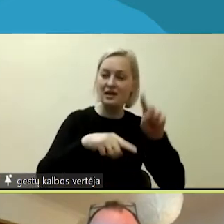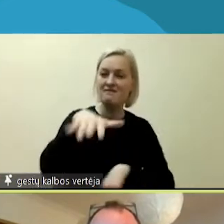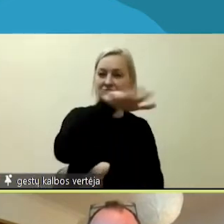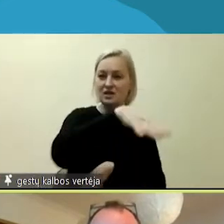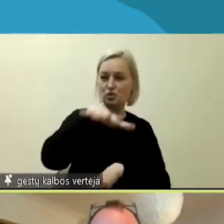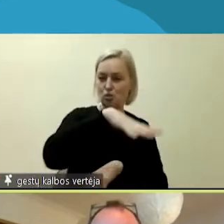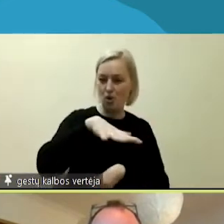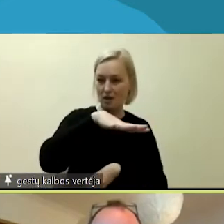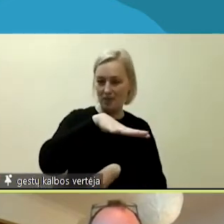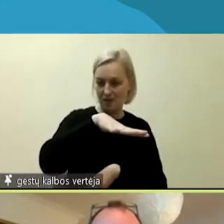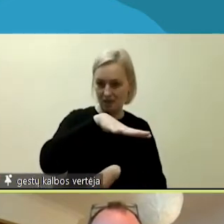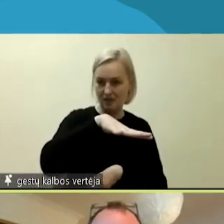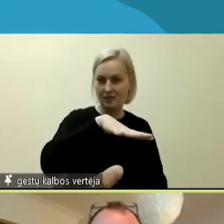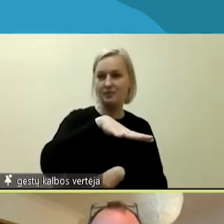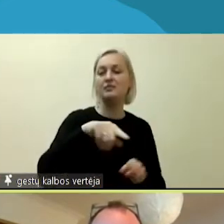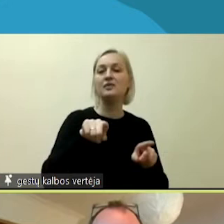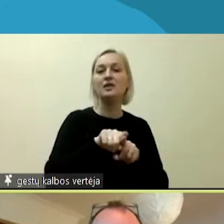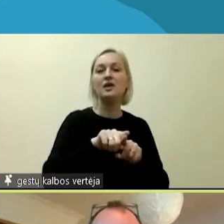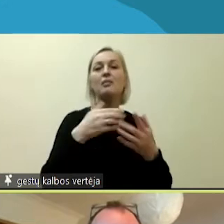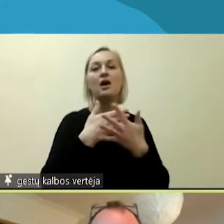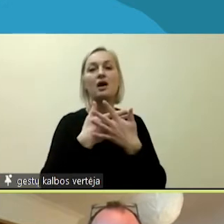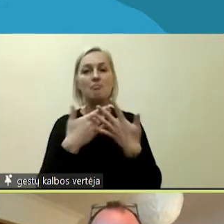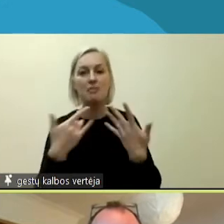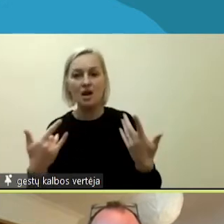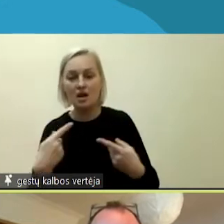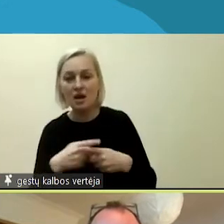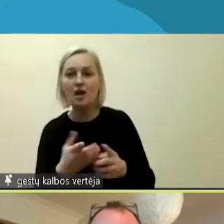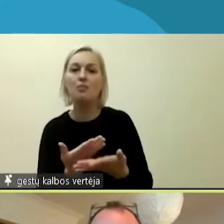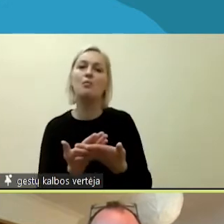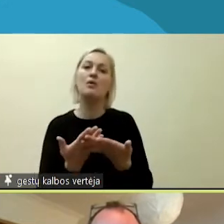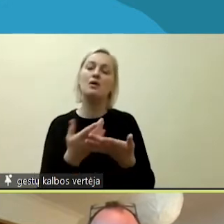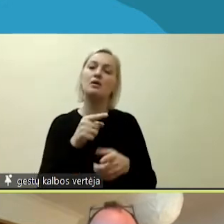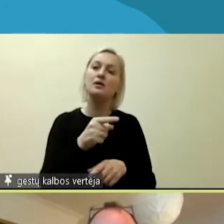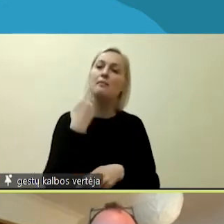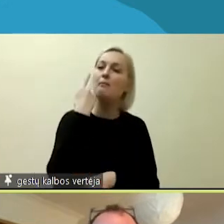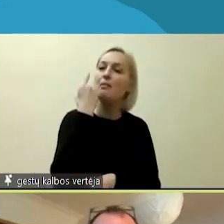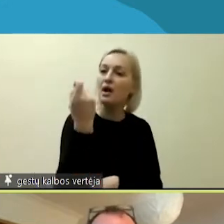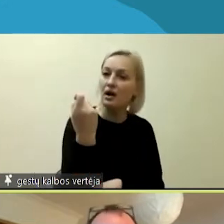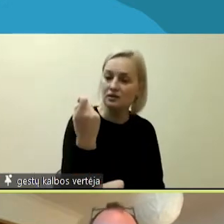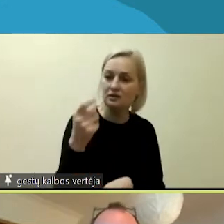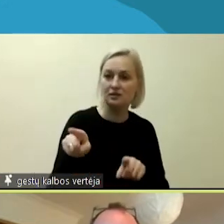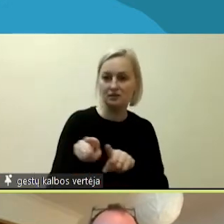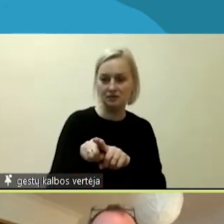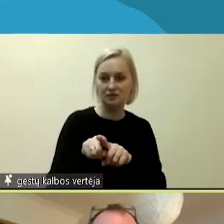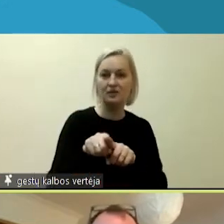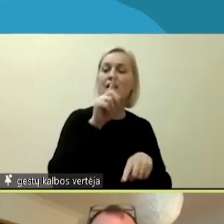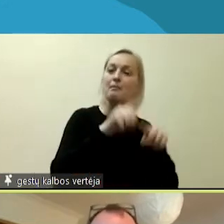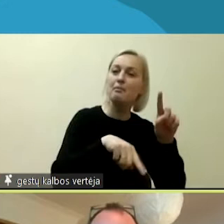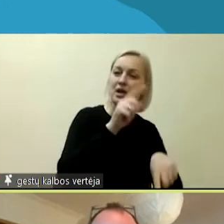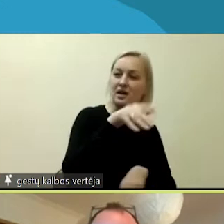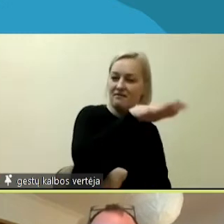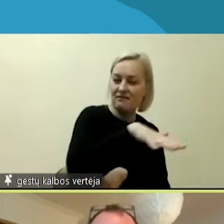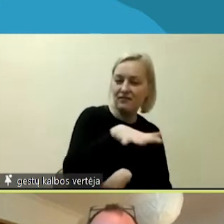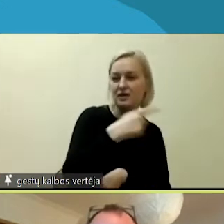Taip pat apie priemonę, kurioje yra pranešama, kur pilietinė visuomenė praneša apie tam